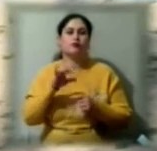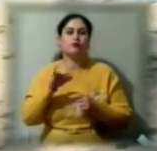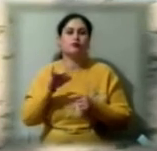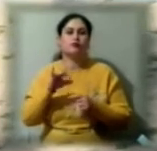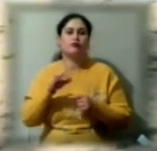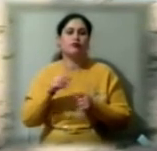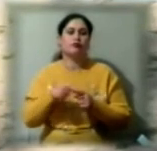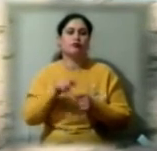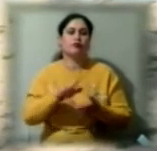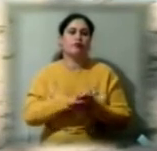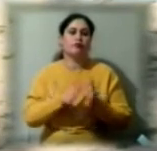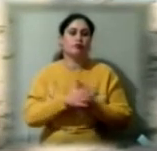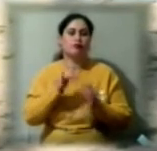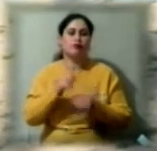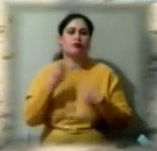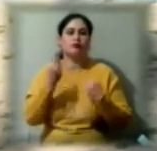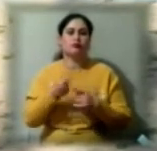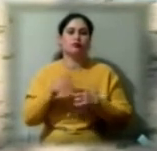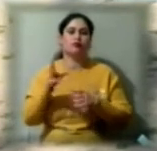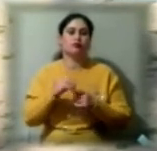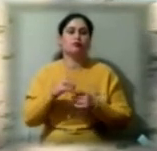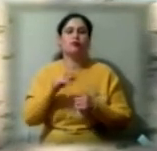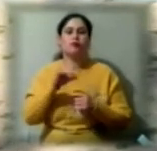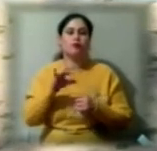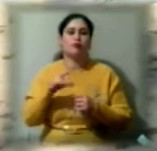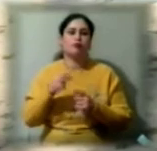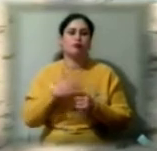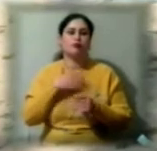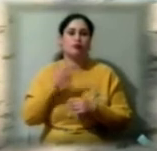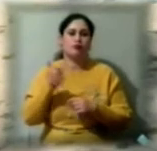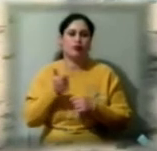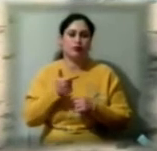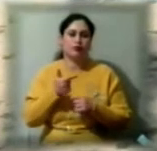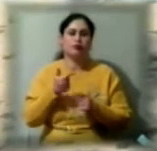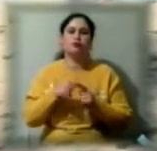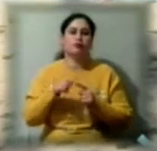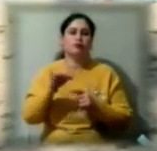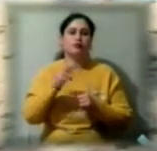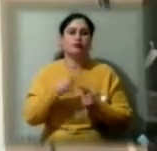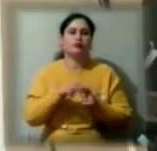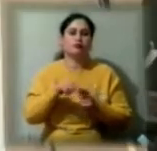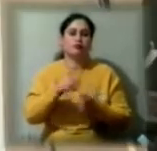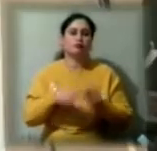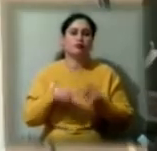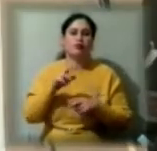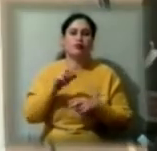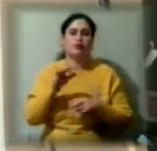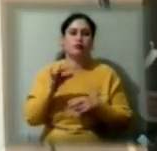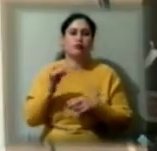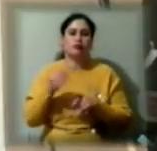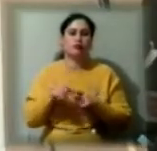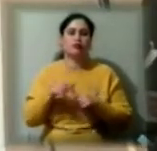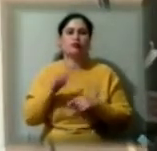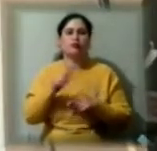умов і надавати все ж таки належні послуги своїм громадянам. Одним із цих є будівництво амбулаторії. Будівництво амбулаторії